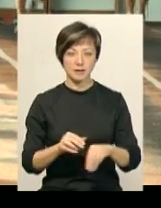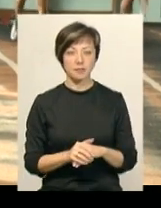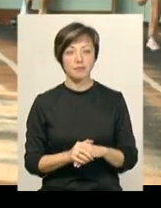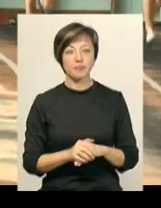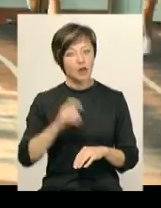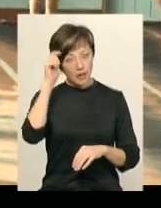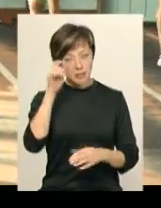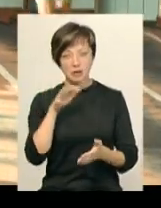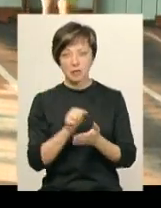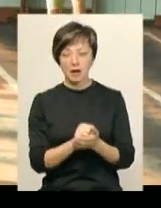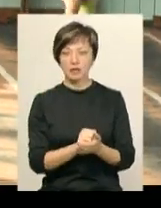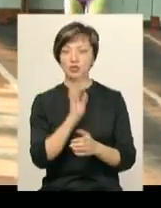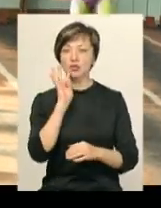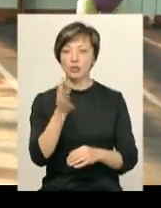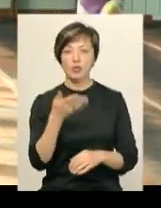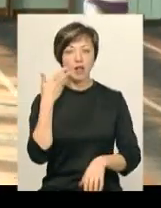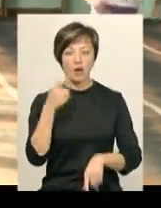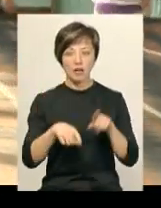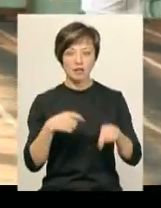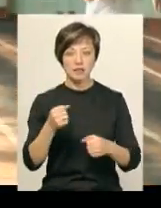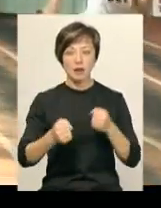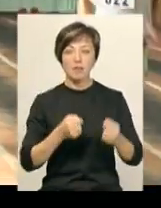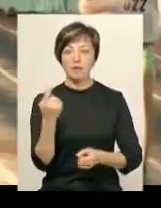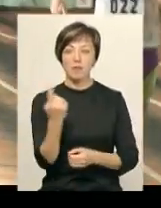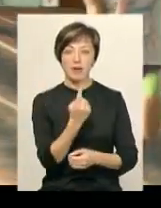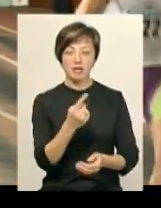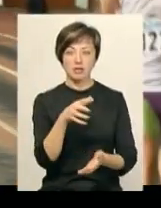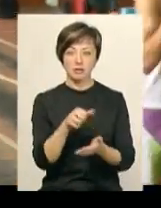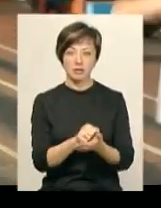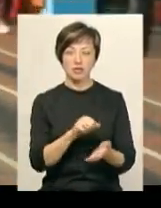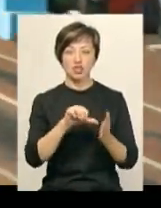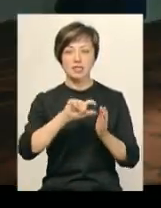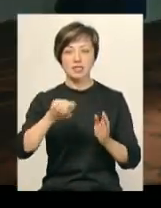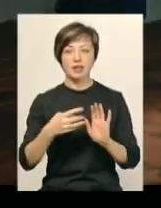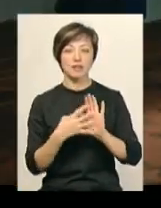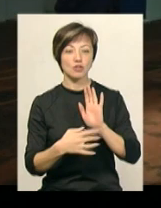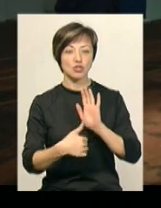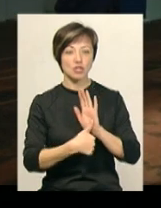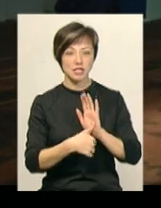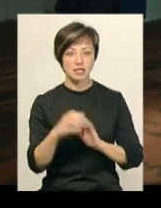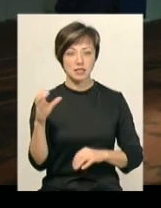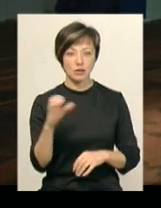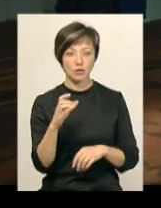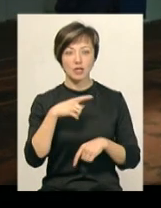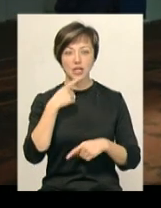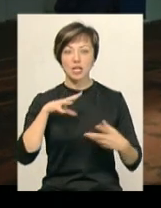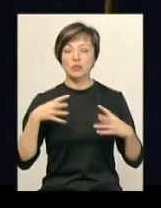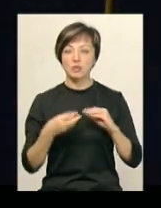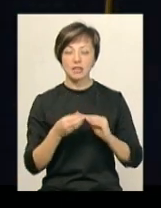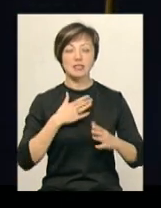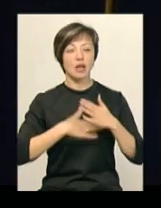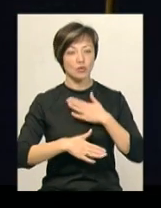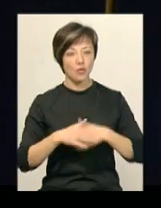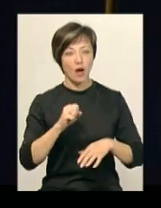легкою атлетикою займається 4 роки. У Забігові виборов перший з результатом 6,96 секунди. Каже, результатами